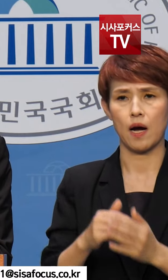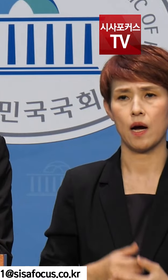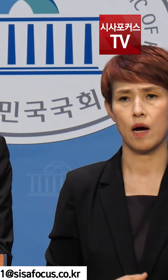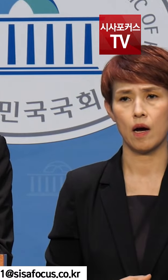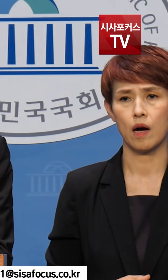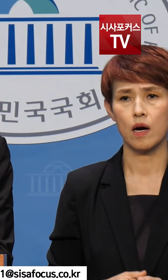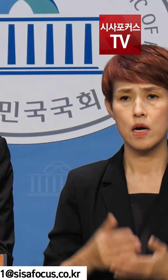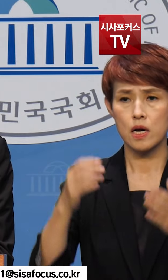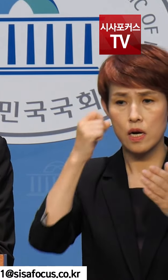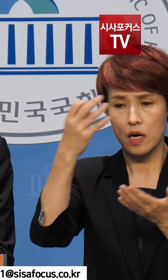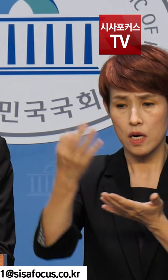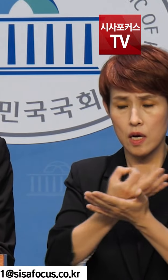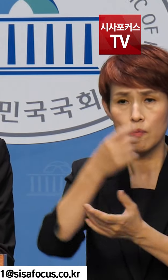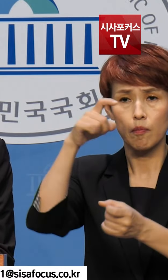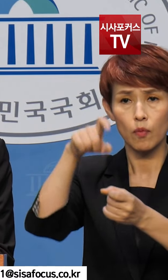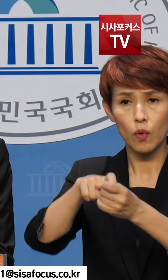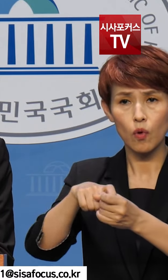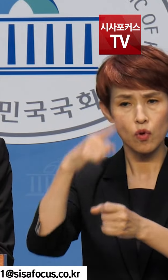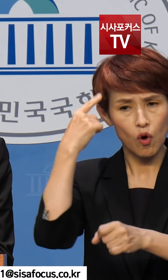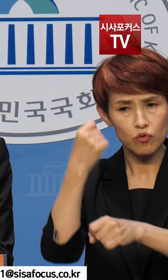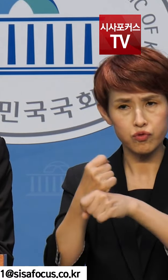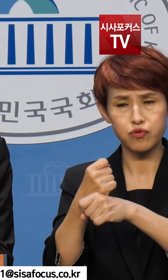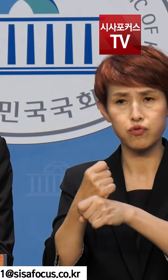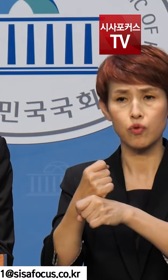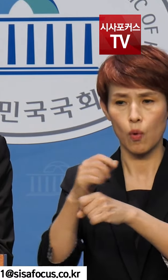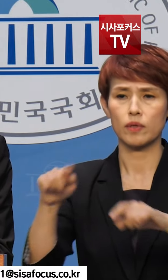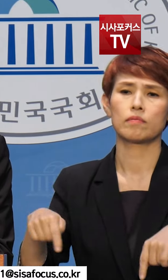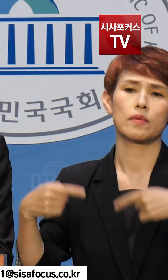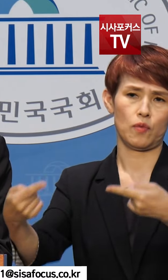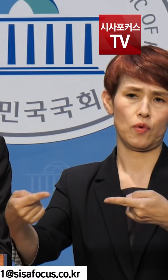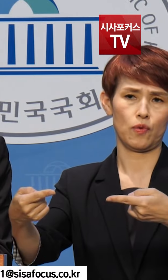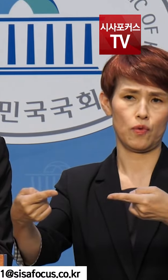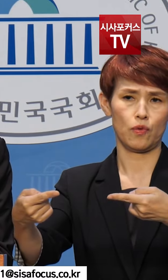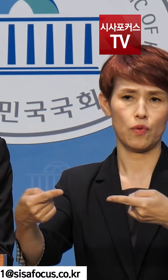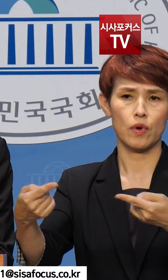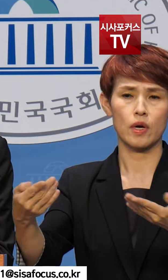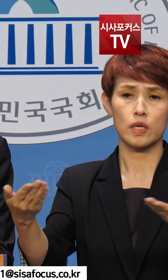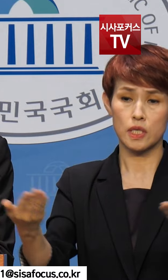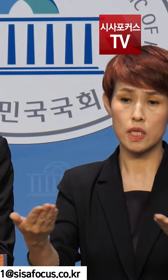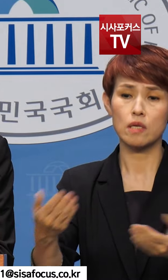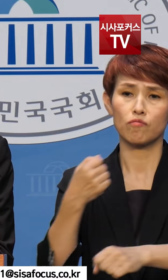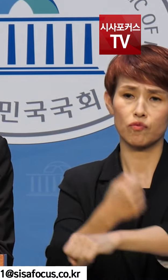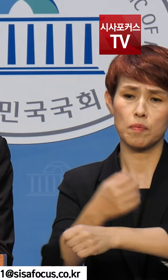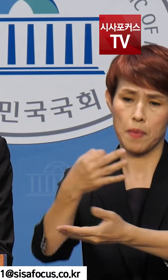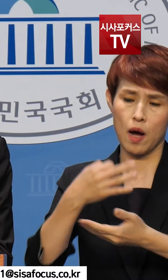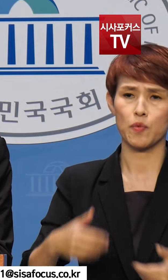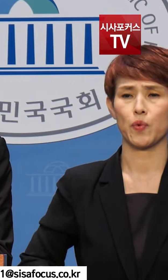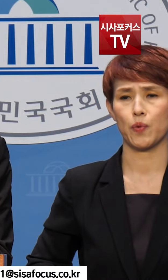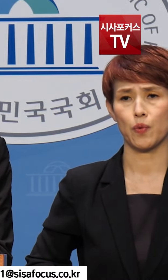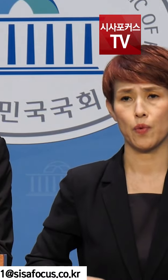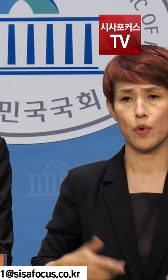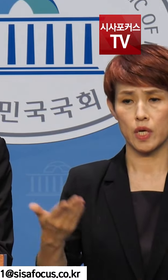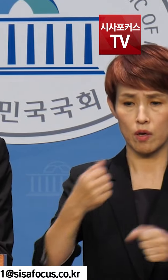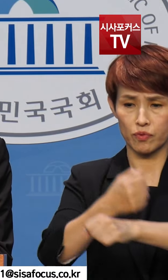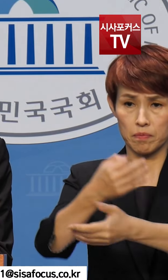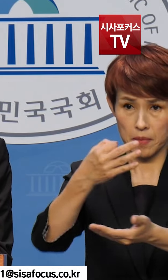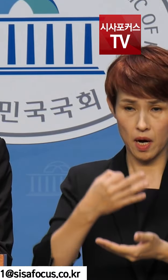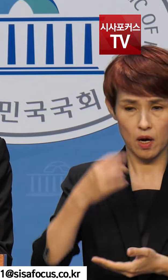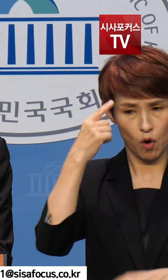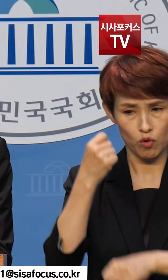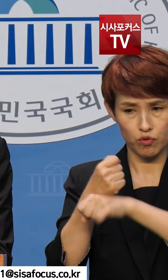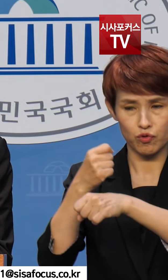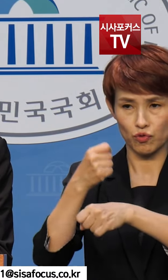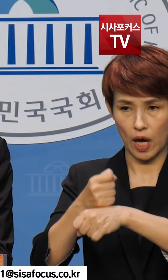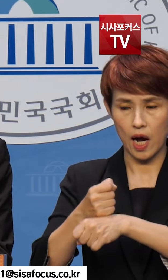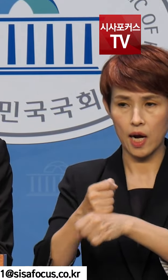급여를 받기 위해서는 연구개발 과제에 참여하여 인건비를 받아야 합니다. 인건비를 받으면 항우연 연구수당